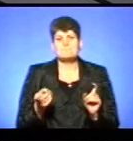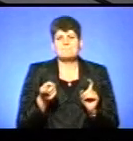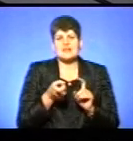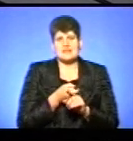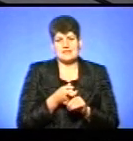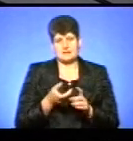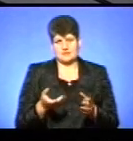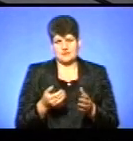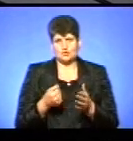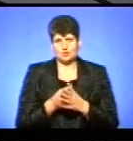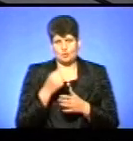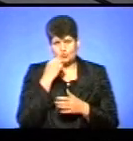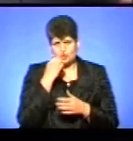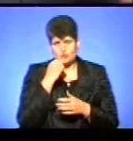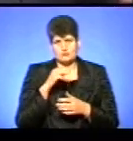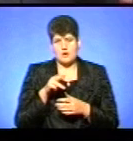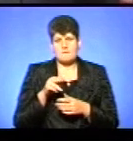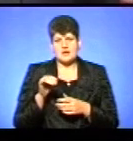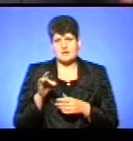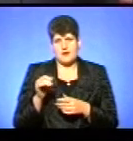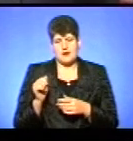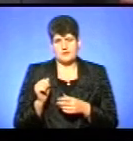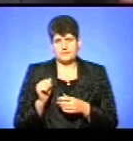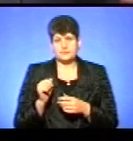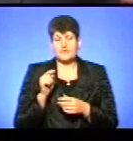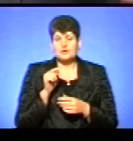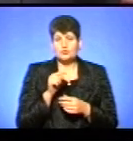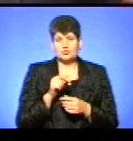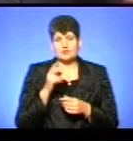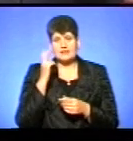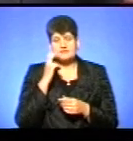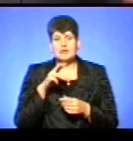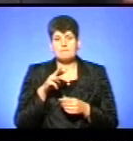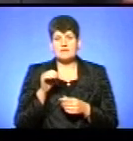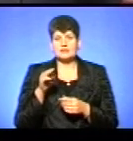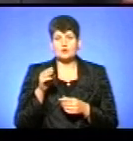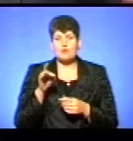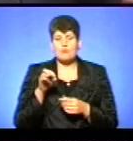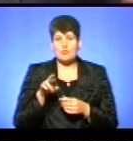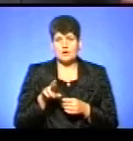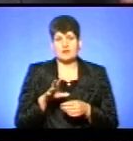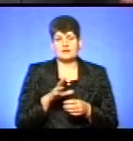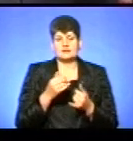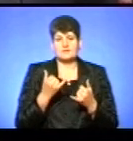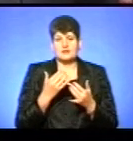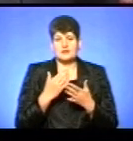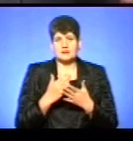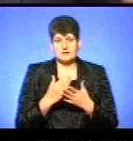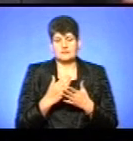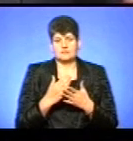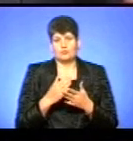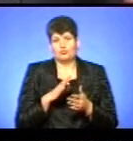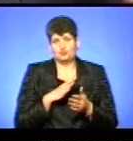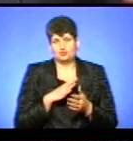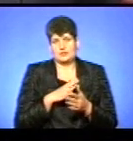до Московського патріархату. І таким чином Київська метрополія стала канонічною територією Московського